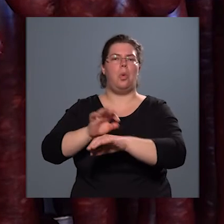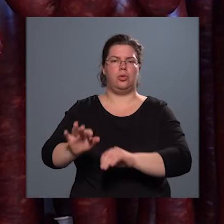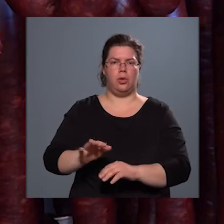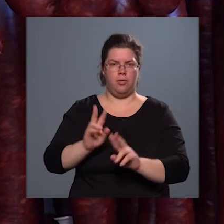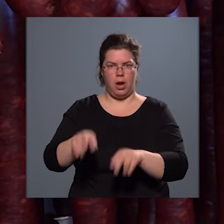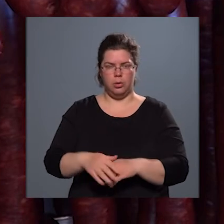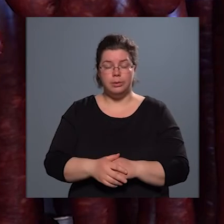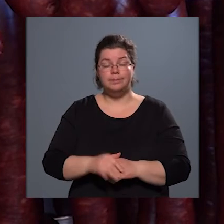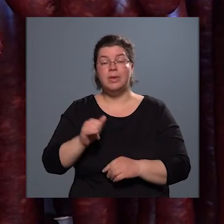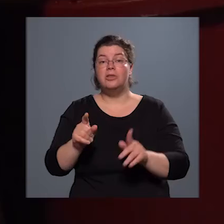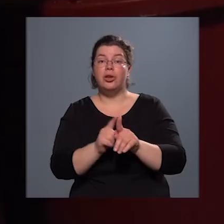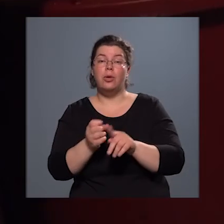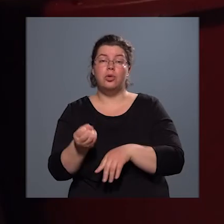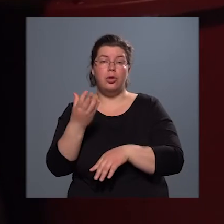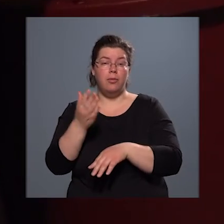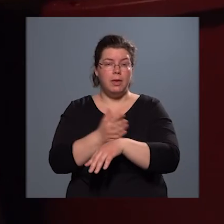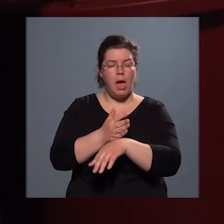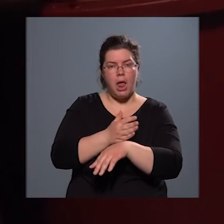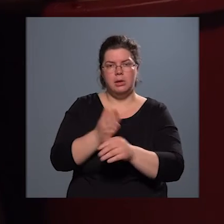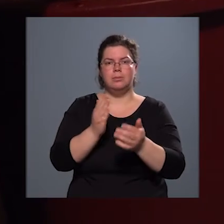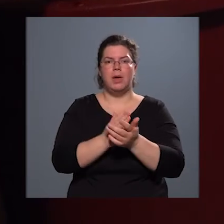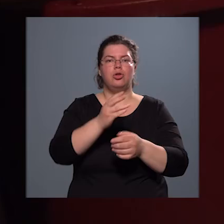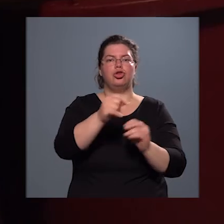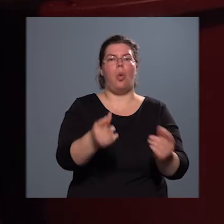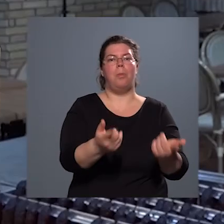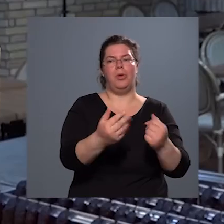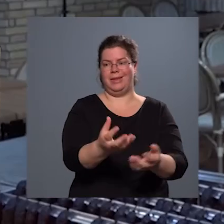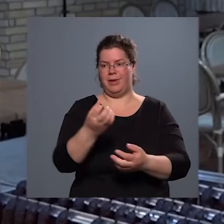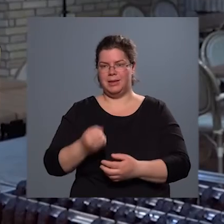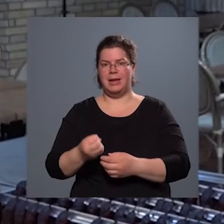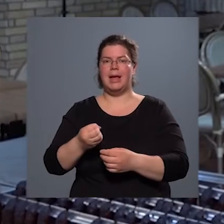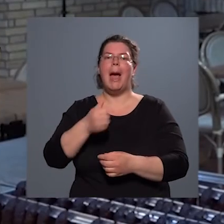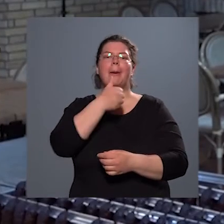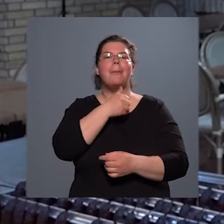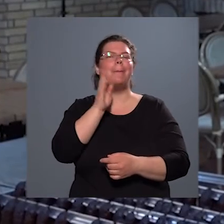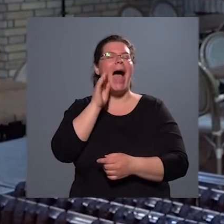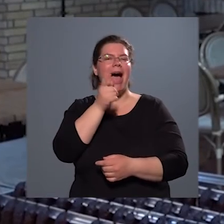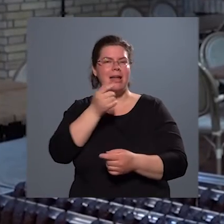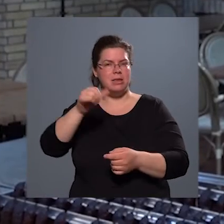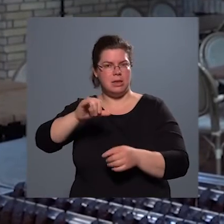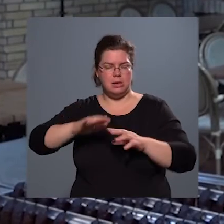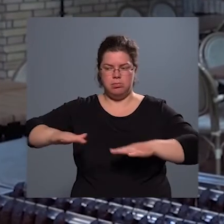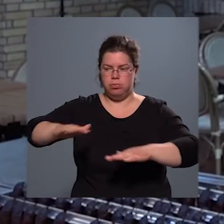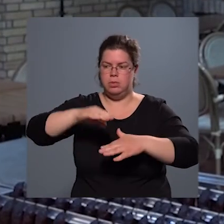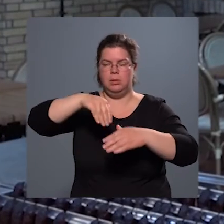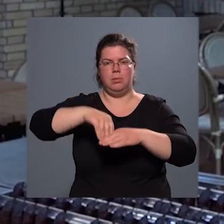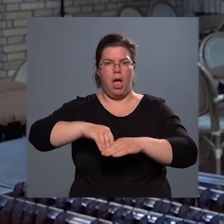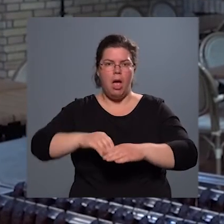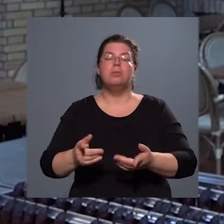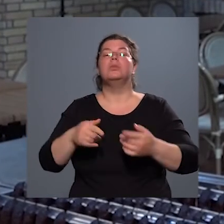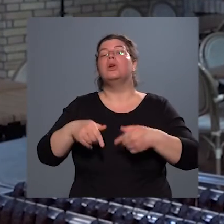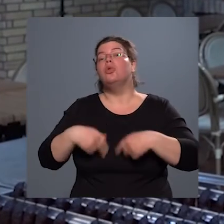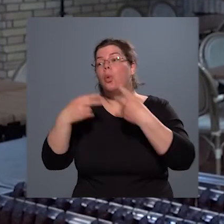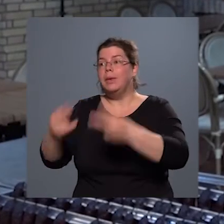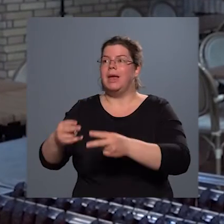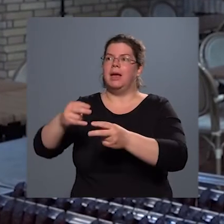és akkor ilyenkor már tavasz elején, hogy kivették a sóból, belerakták pászlébe, akkor utána a pászléből kivették, ugye megfüstölték, és